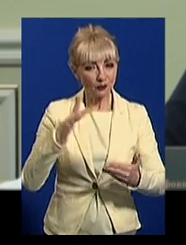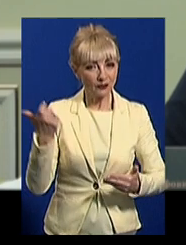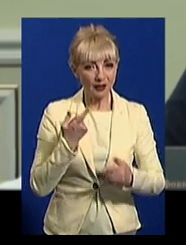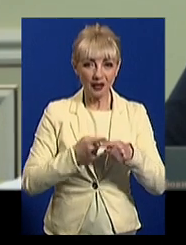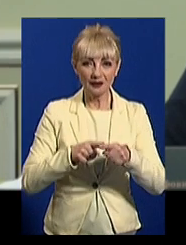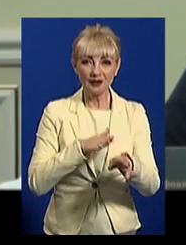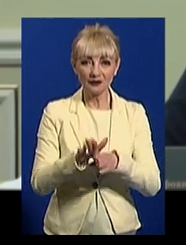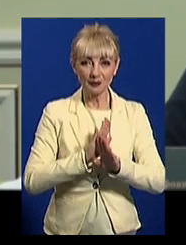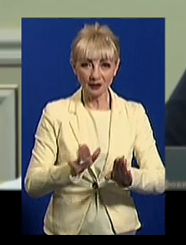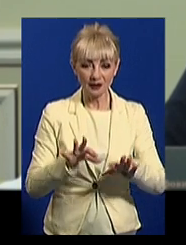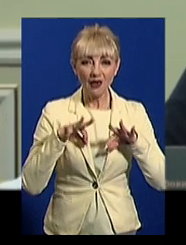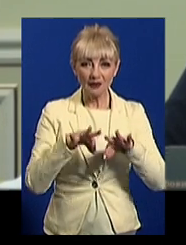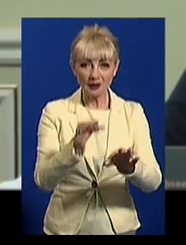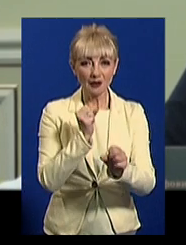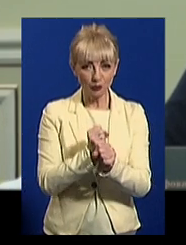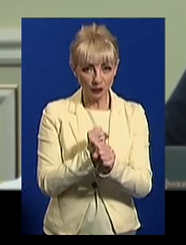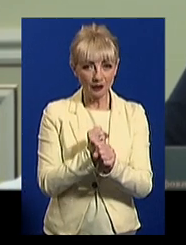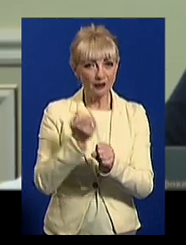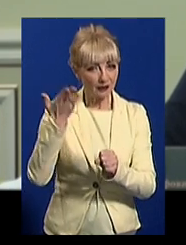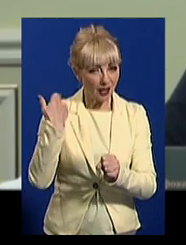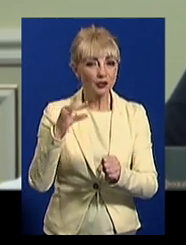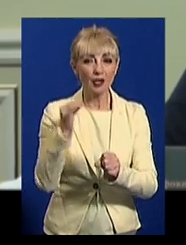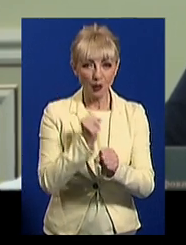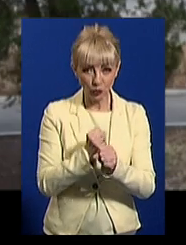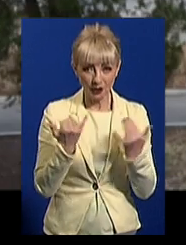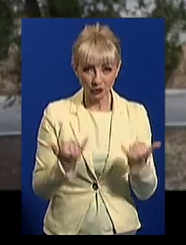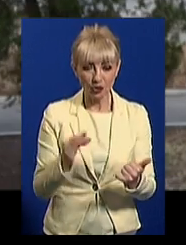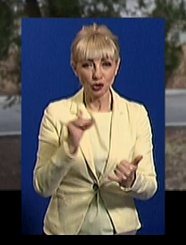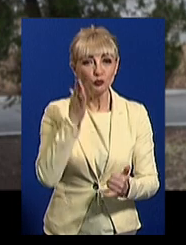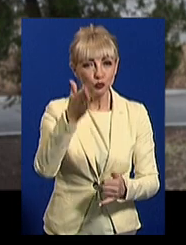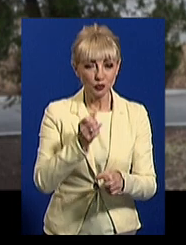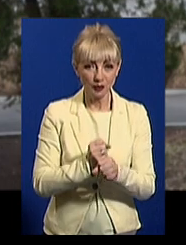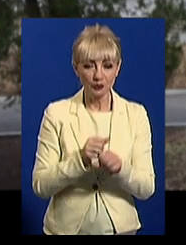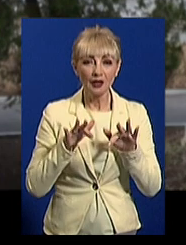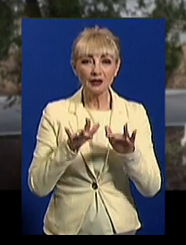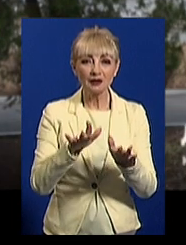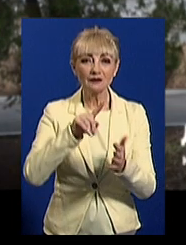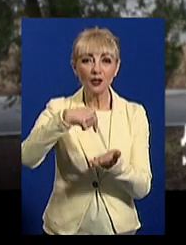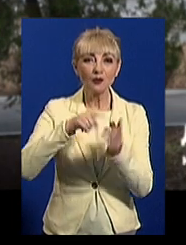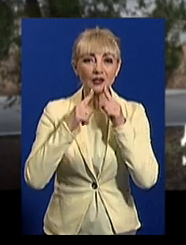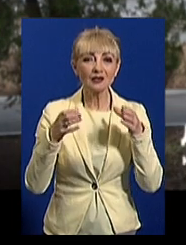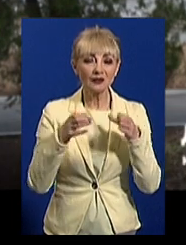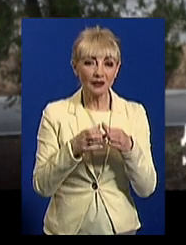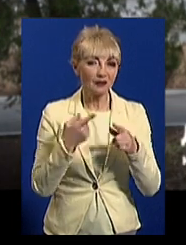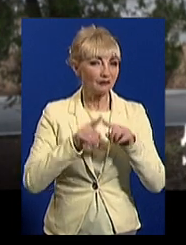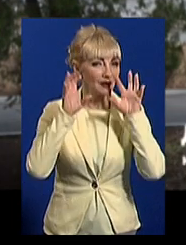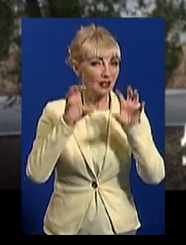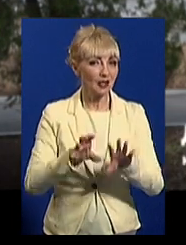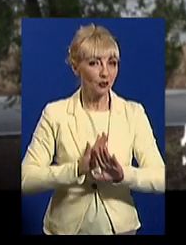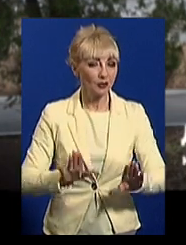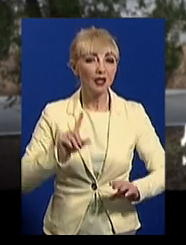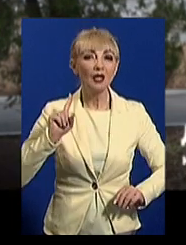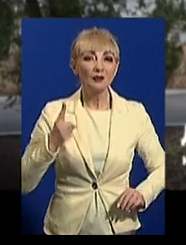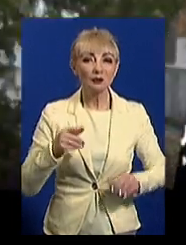робити. Транспорт працював, працює та буде працювати. Дії міськради продовжують бути неправомірними, оскільки